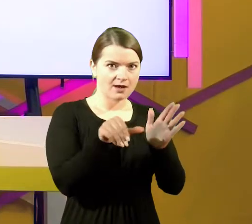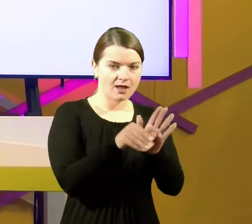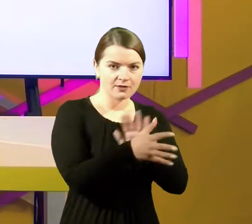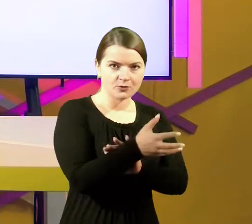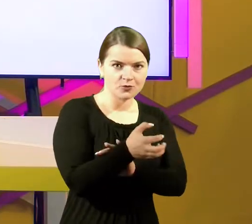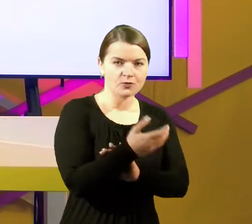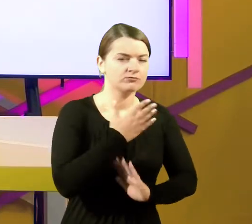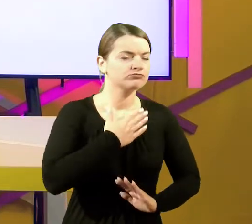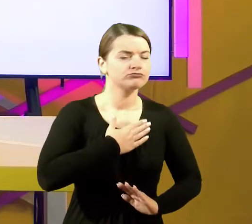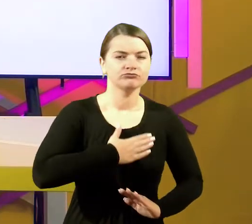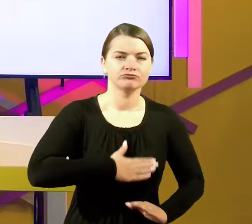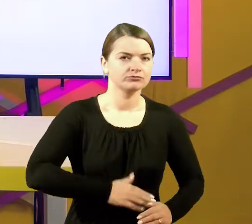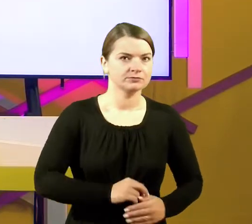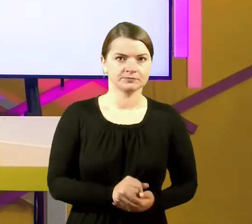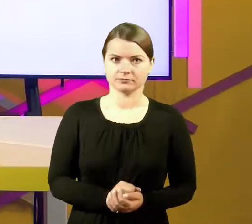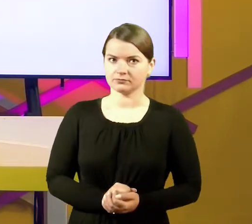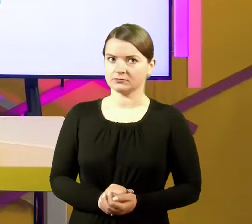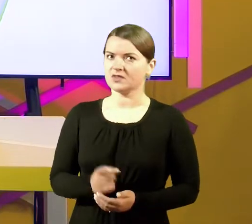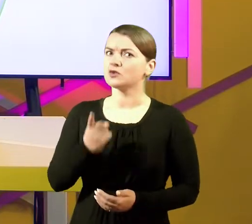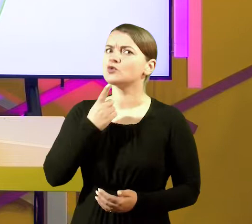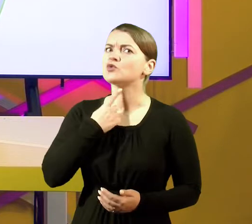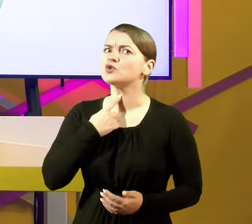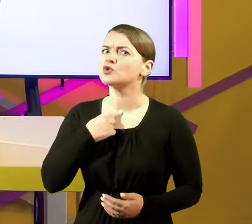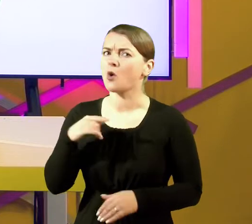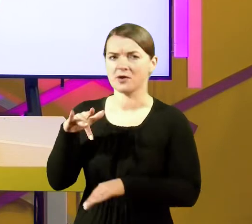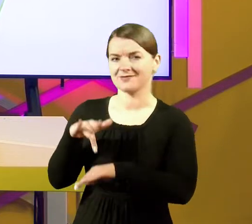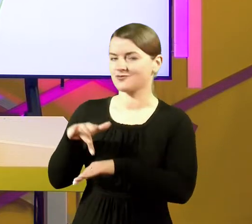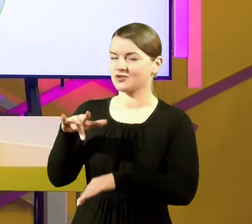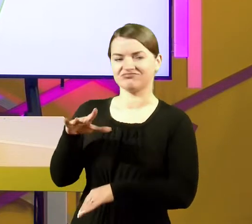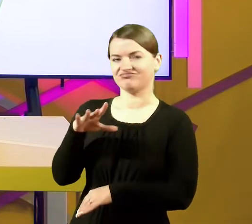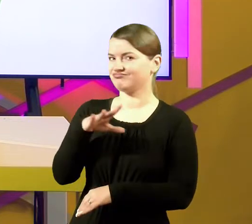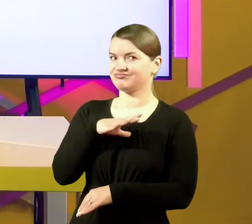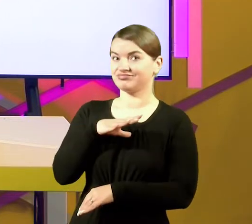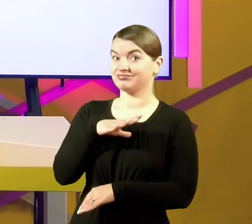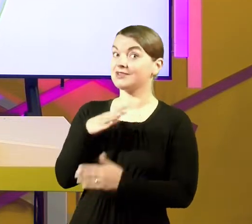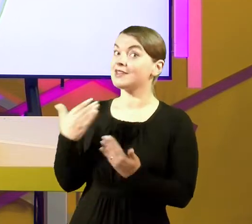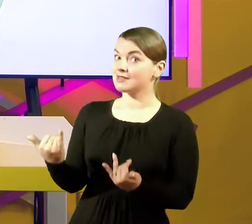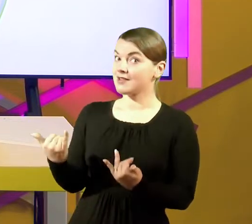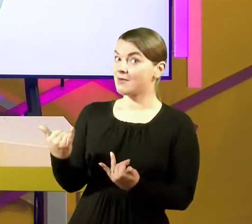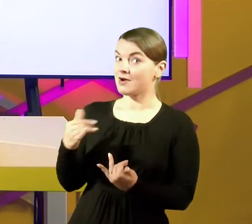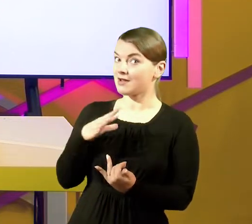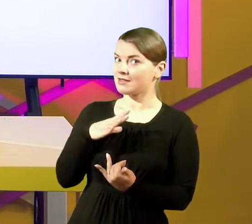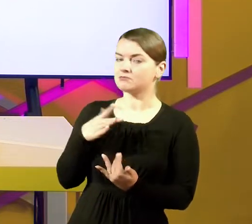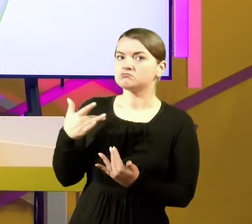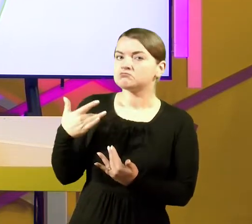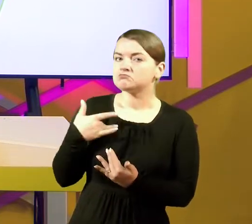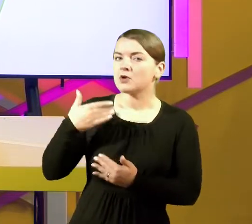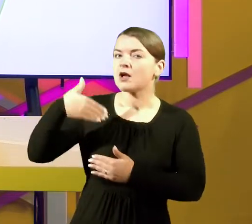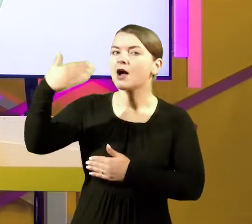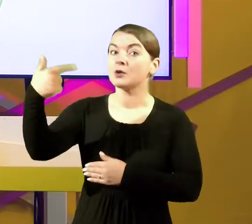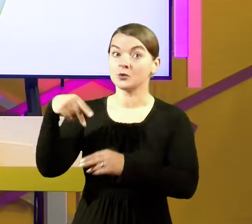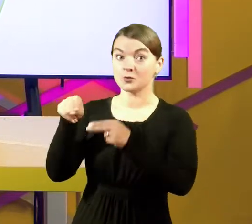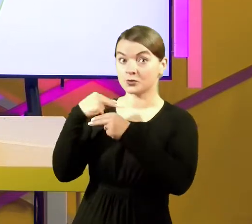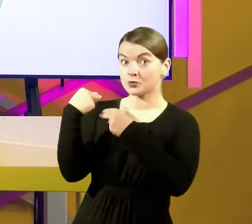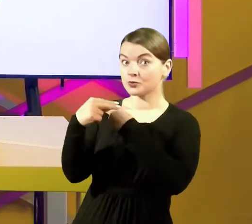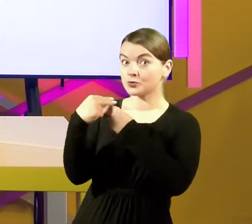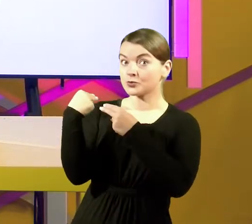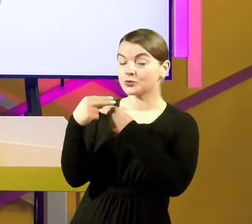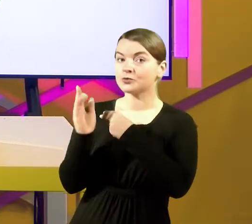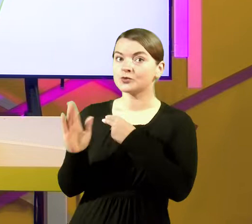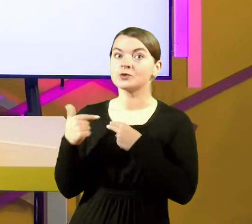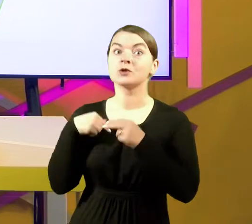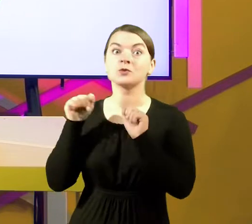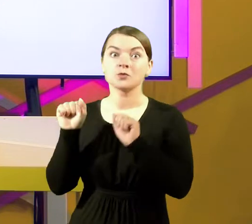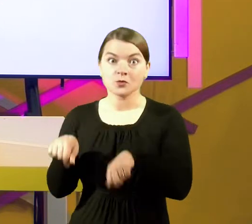Bet, žinok, labai skani. Skonio pajūsti tikrai negaliu. Kol kas. Gal tu mane patobulinsi